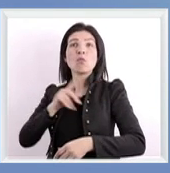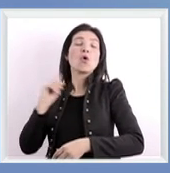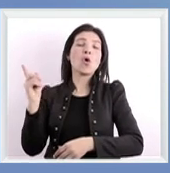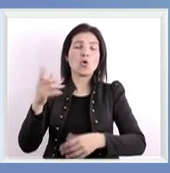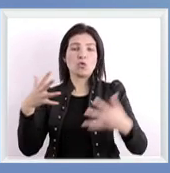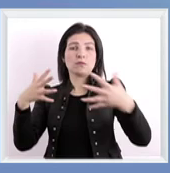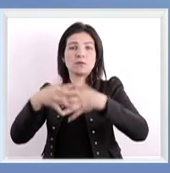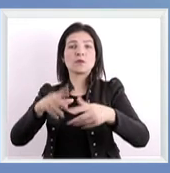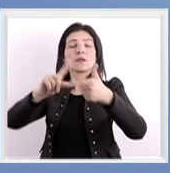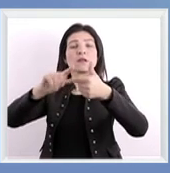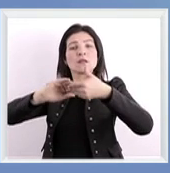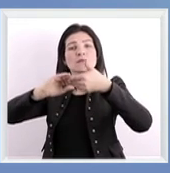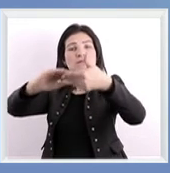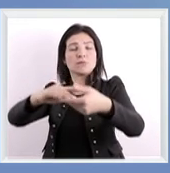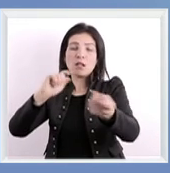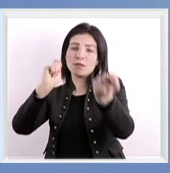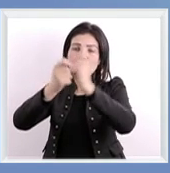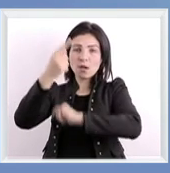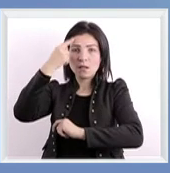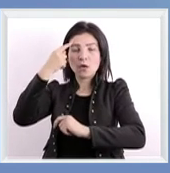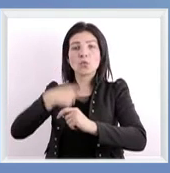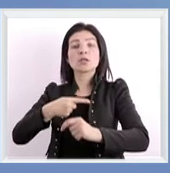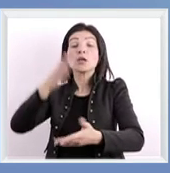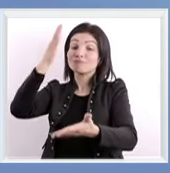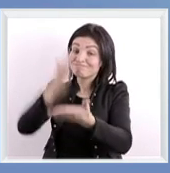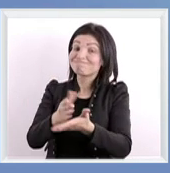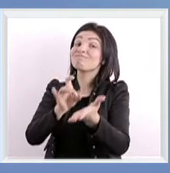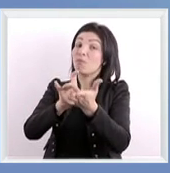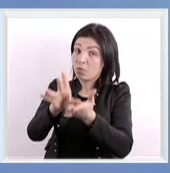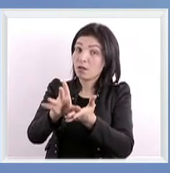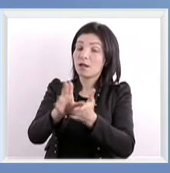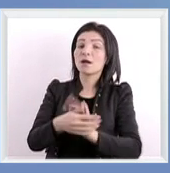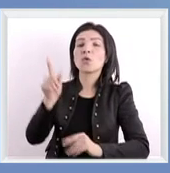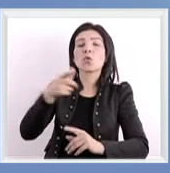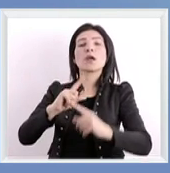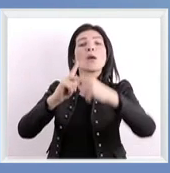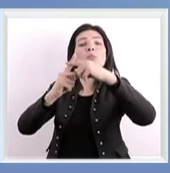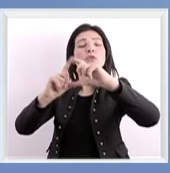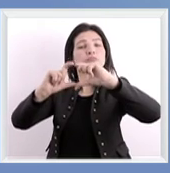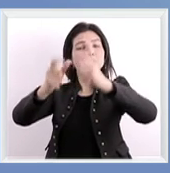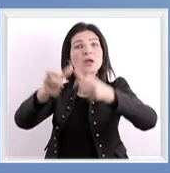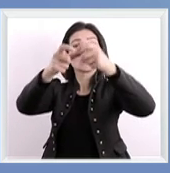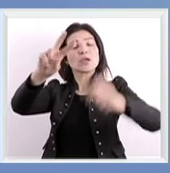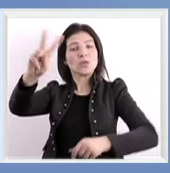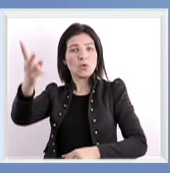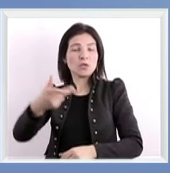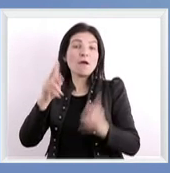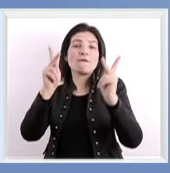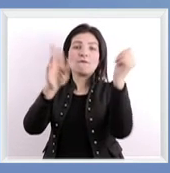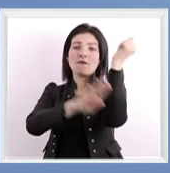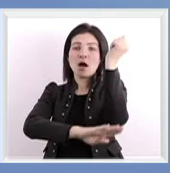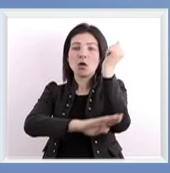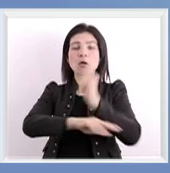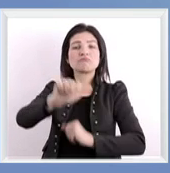المجتمعية وتعاون على تطوير العقليات وتحمي ضد التمييز وهكاً تتميز على المؤسسات الأخرى بقيام